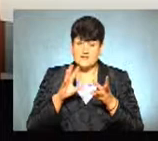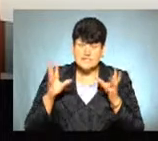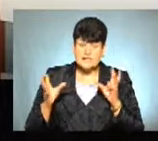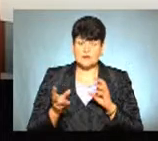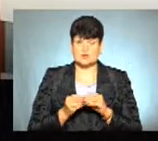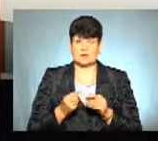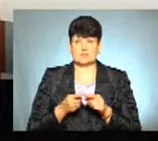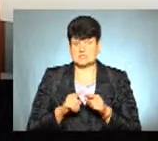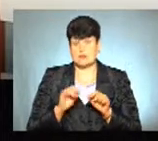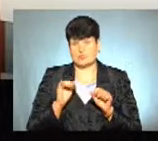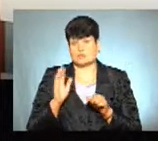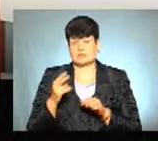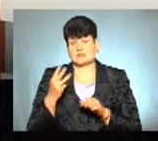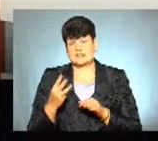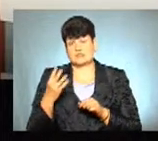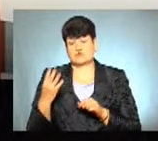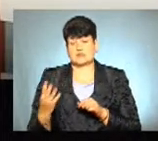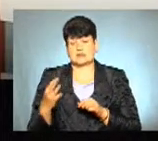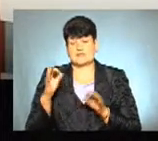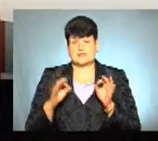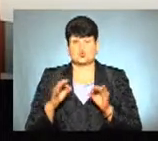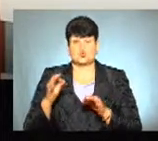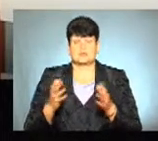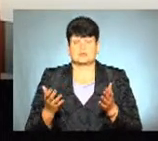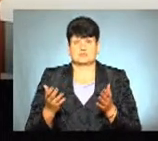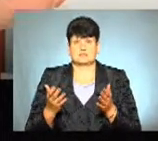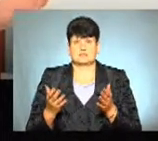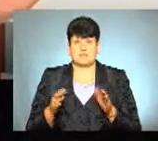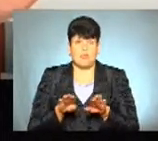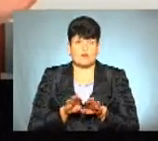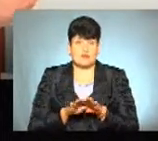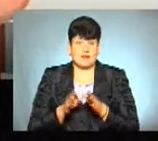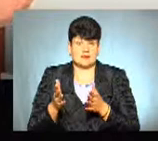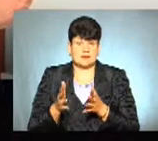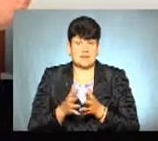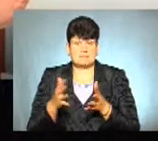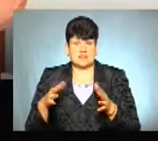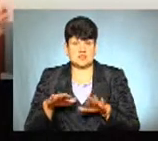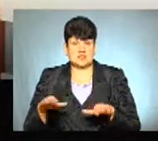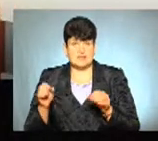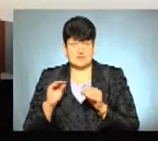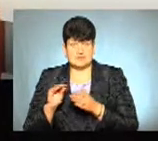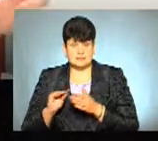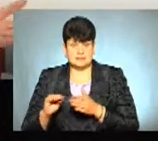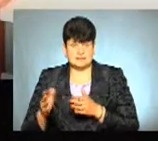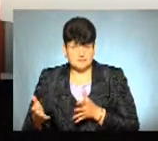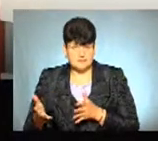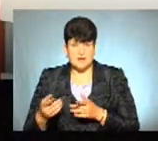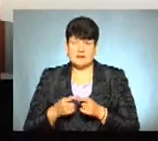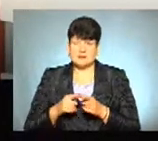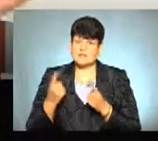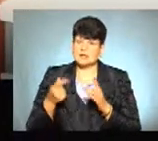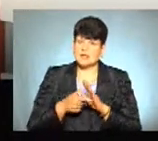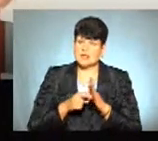кількості це може бути 3-4%. Порівняння. Ніби більше дітей не здало, так? Але це є великий